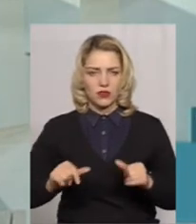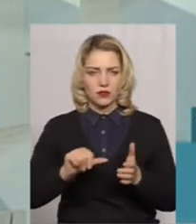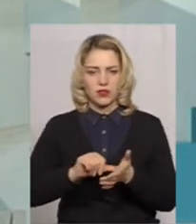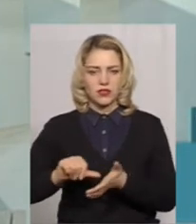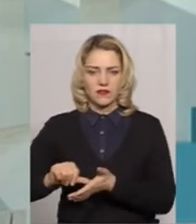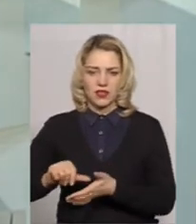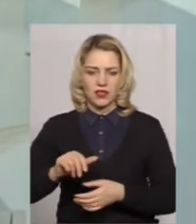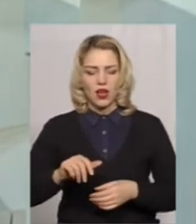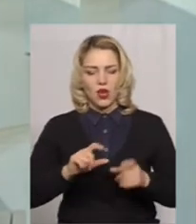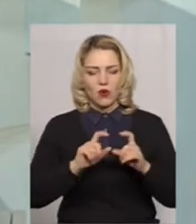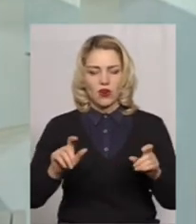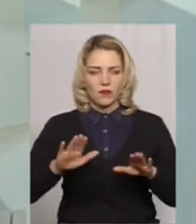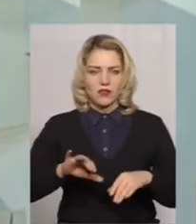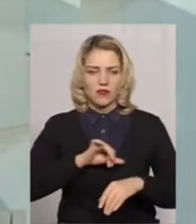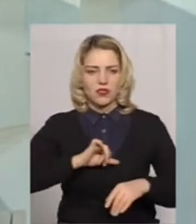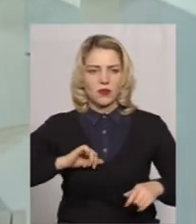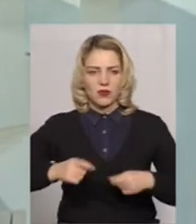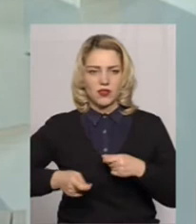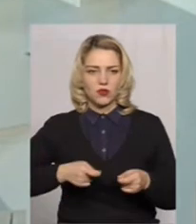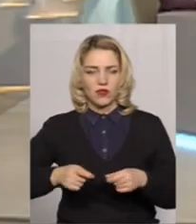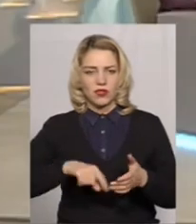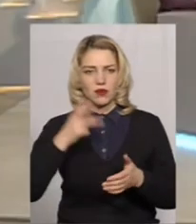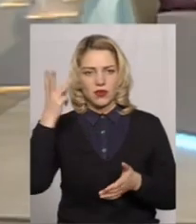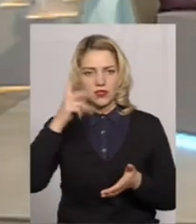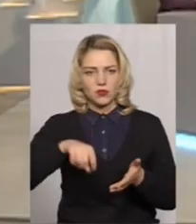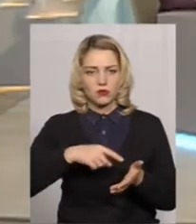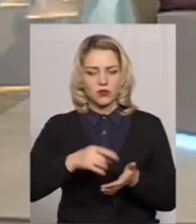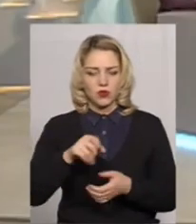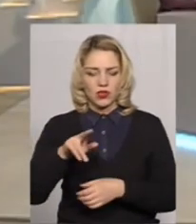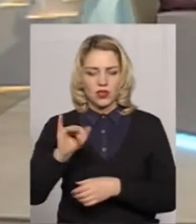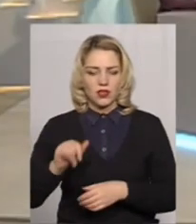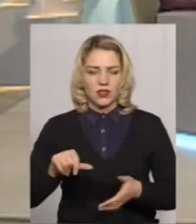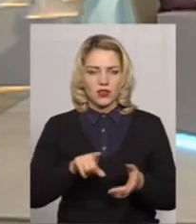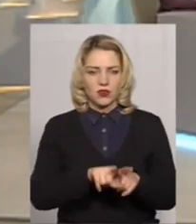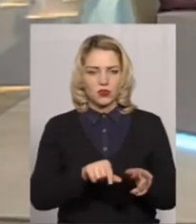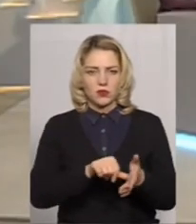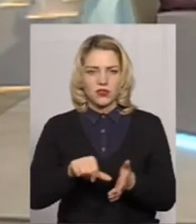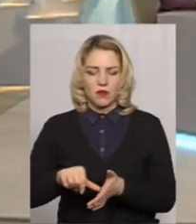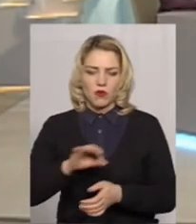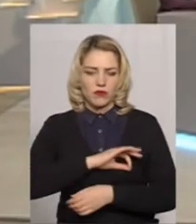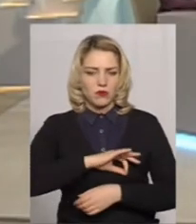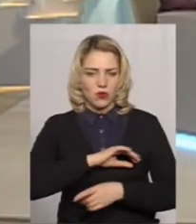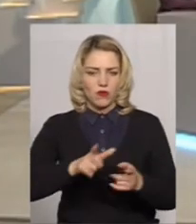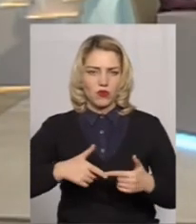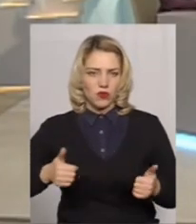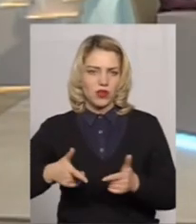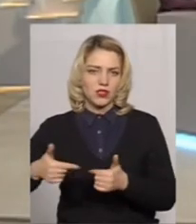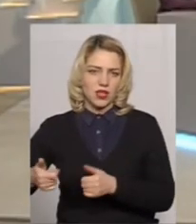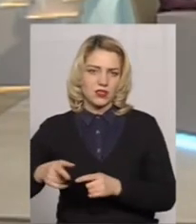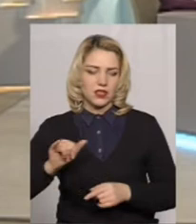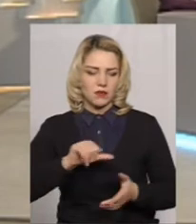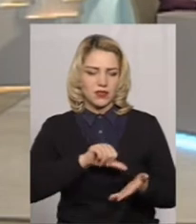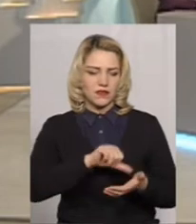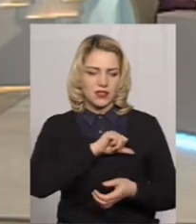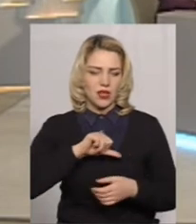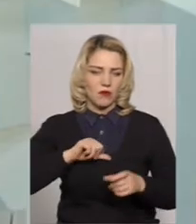органів місцевого самоврядування Хмельницької міської ради, також представники проспілкової організації, представники